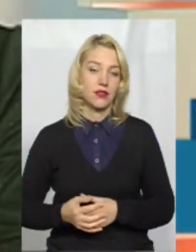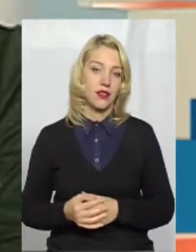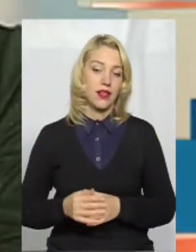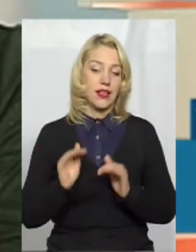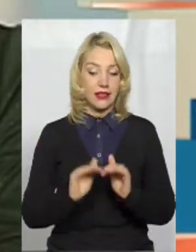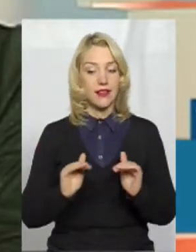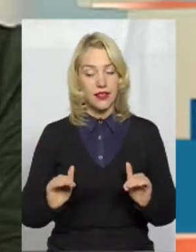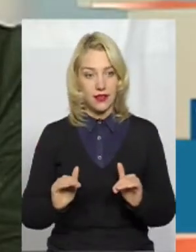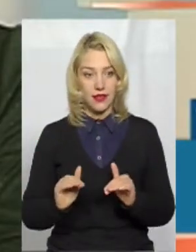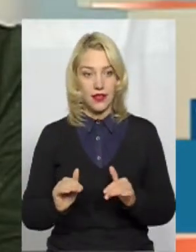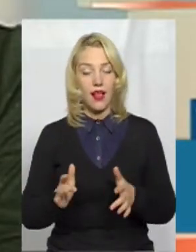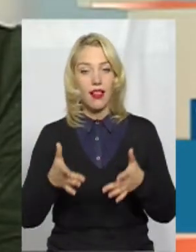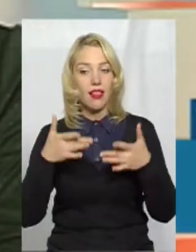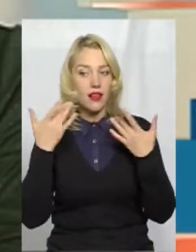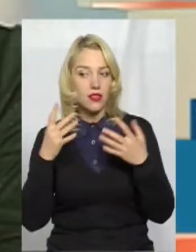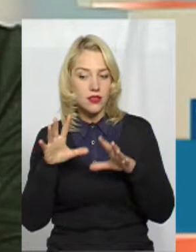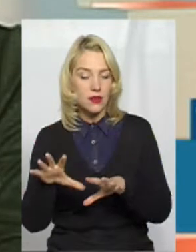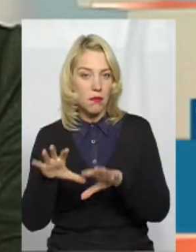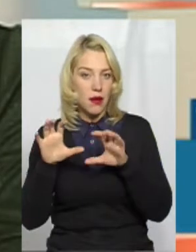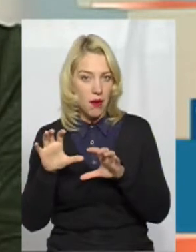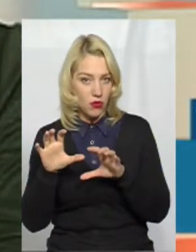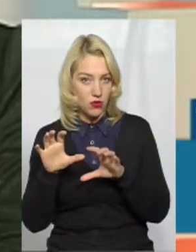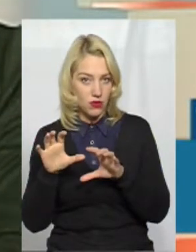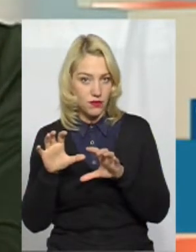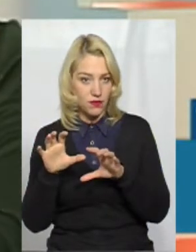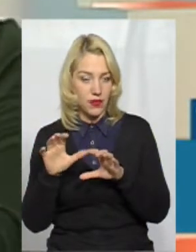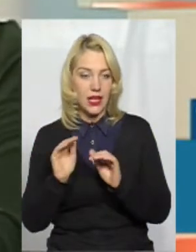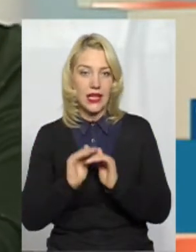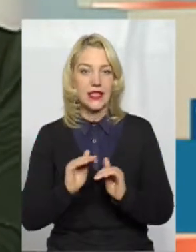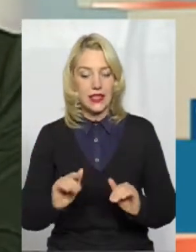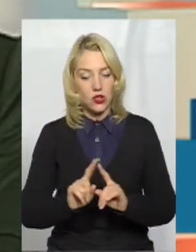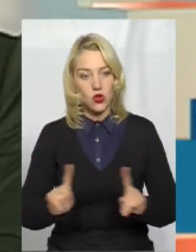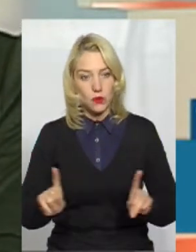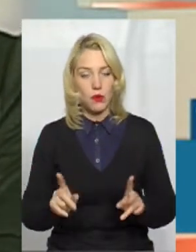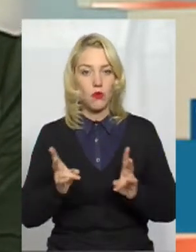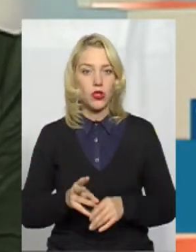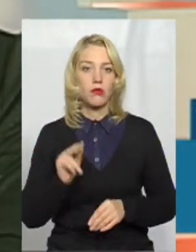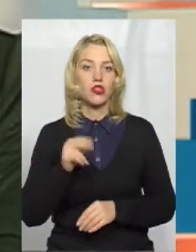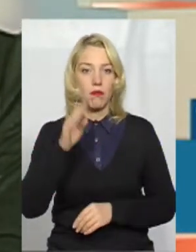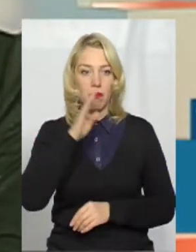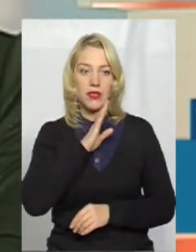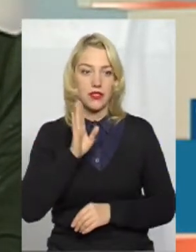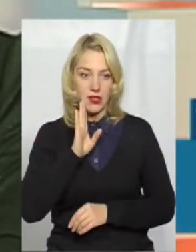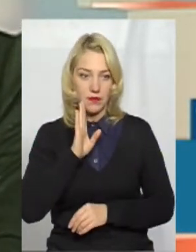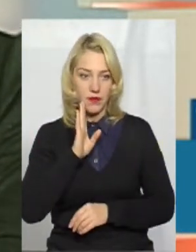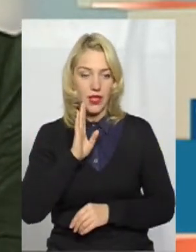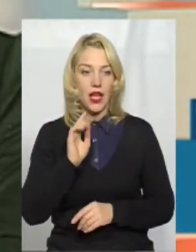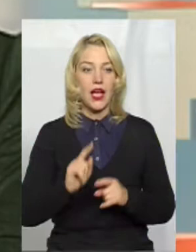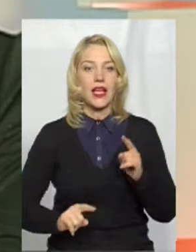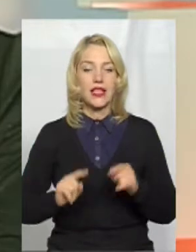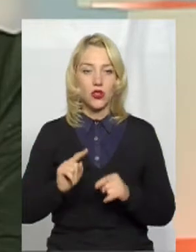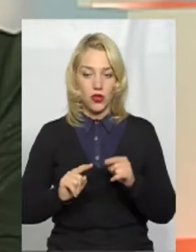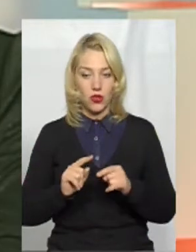Діти набагато легше сприймають дітей з особливими потребами, чим батьки. Іноді ми протест